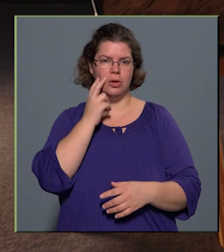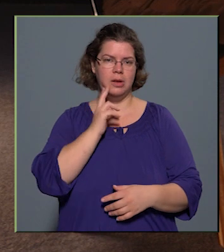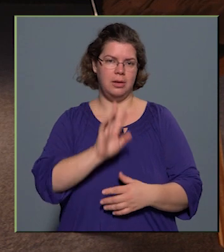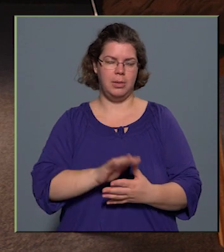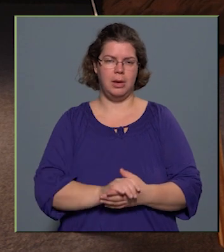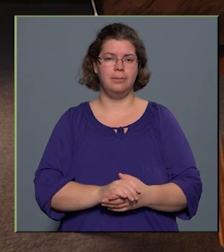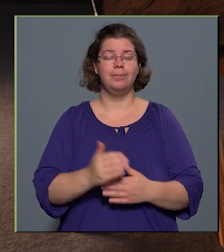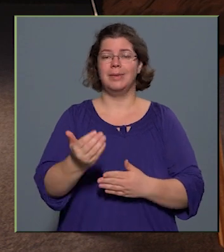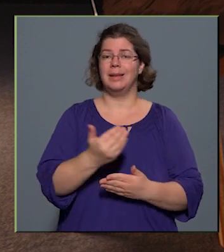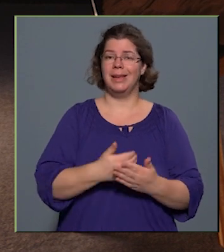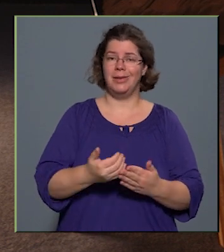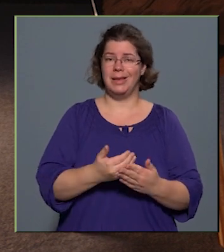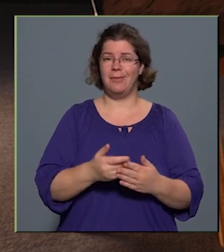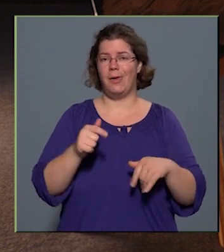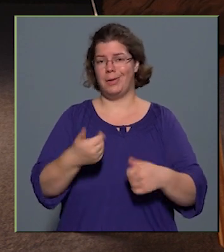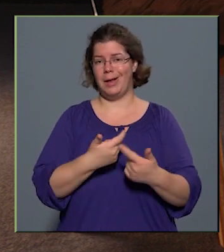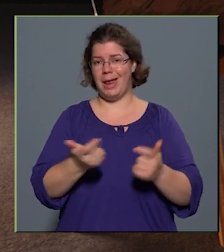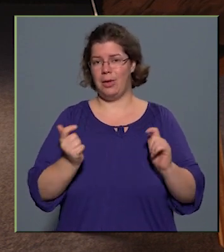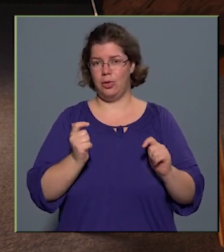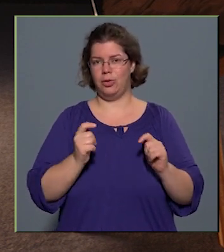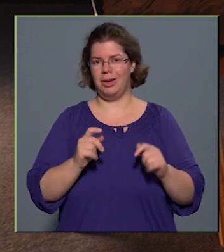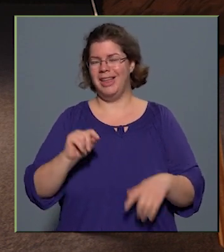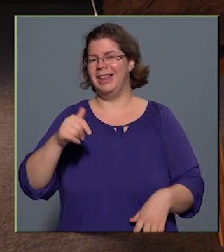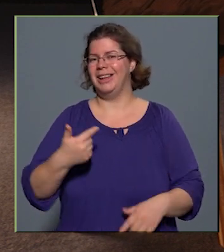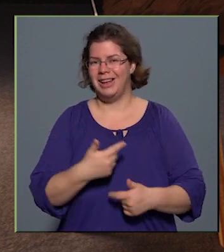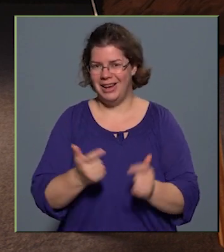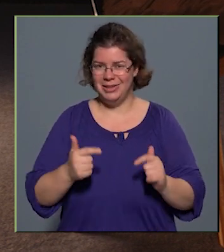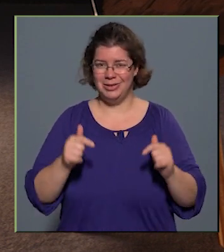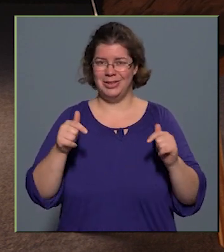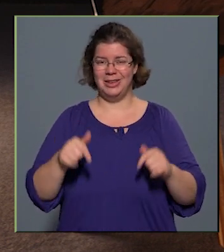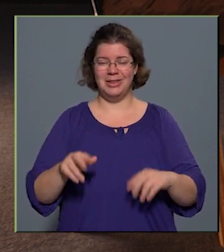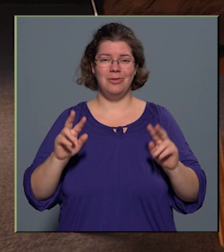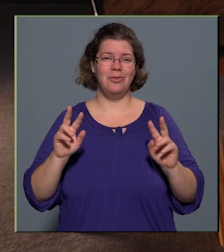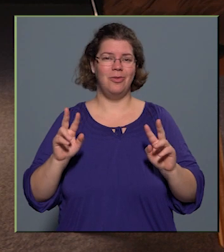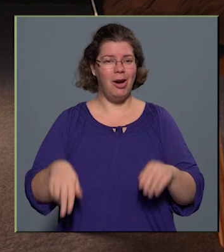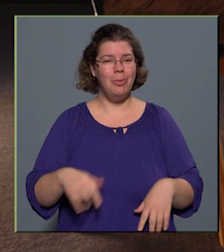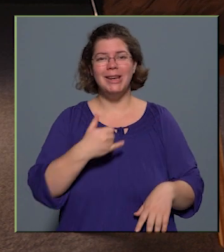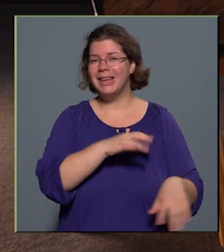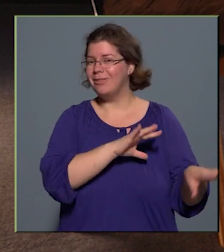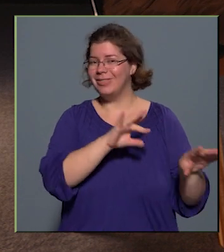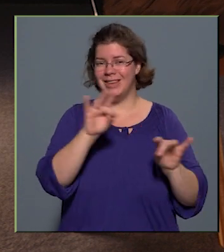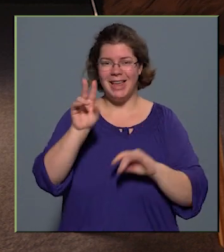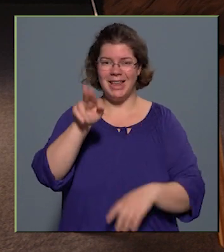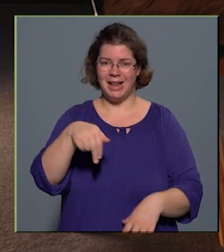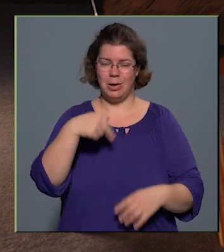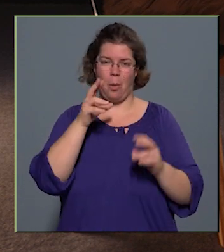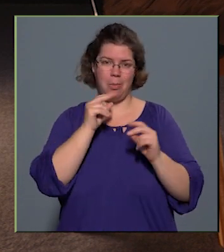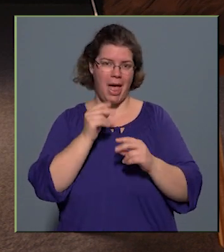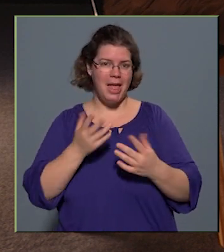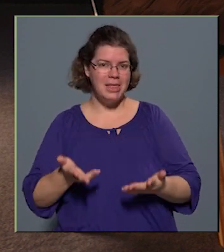Kihasználva azt a lehetőséget, ritka lehetőséget, hogy itt valóban évtizedekről beszélünk,